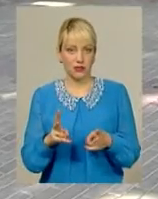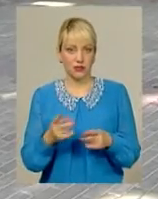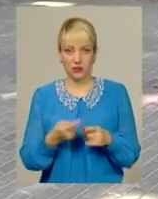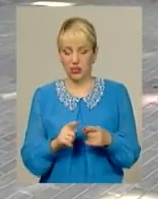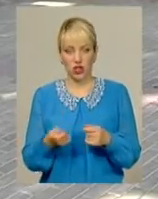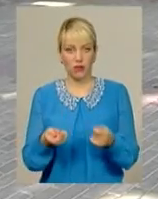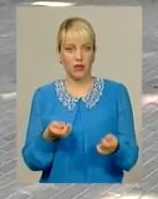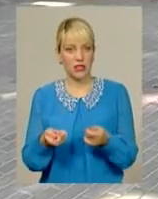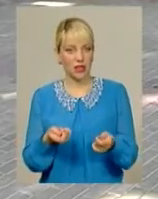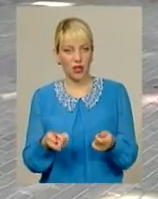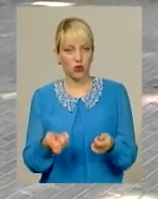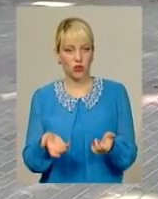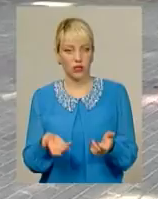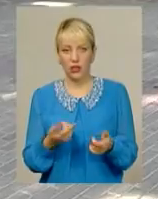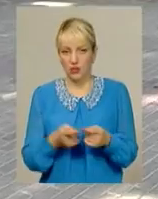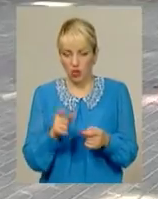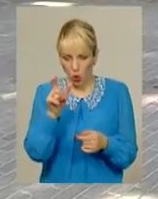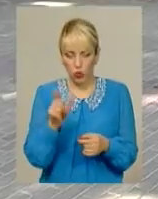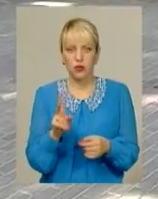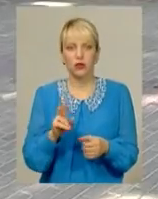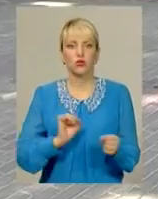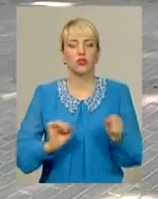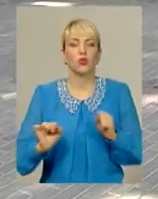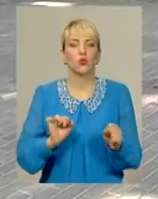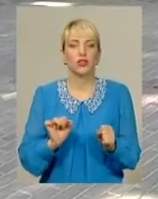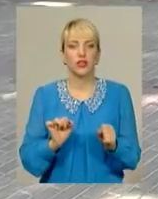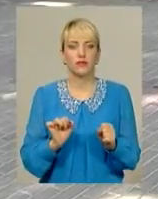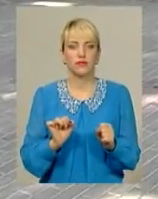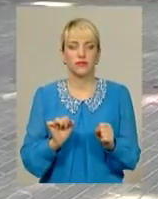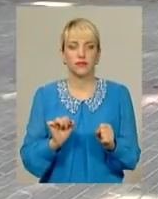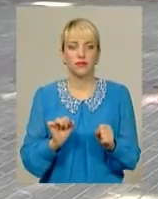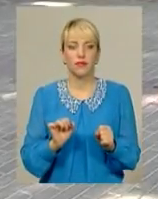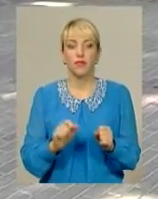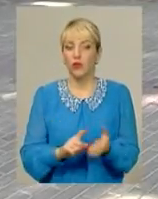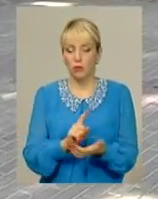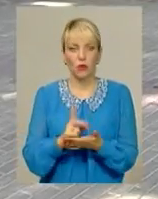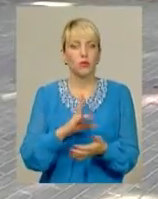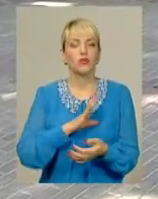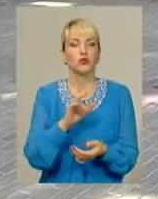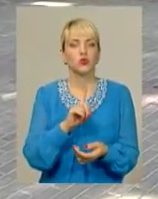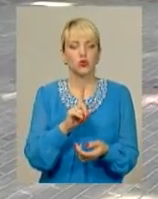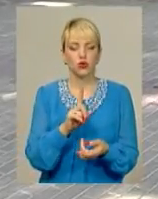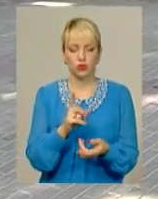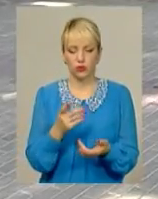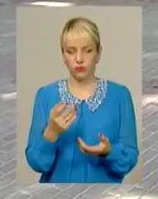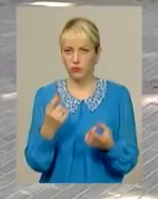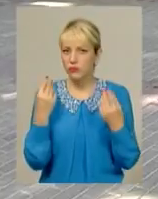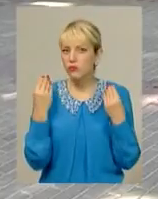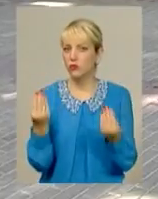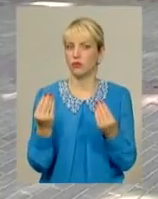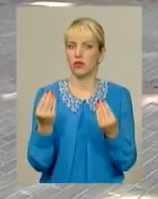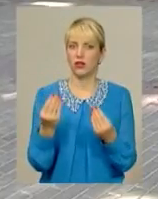адміністратор, це ж людина, котра керує. Обов'язково потрібно щось монументальне,